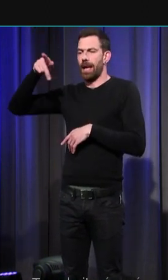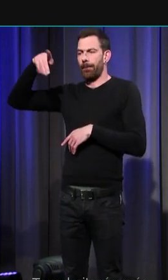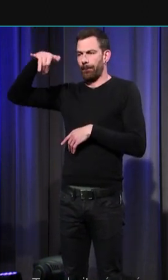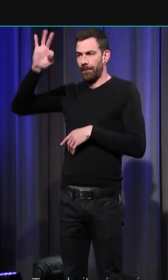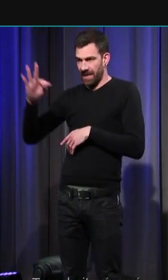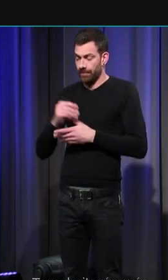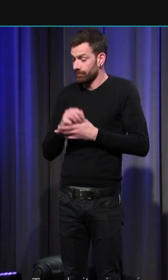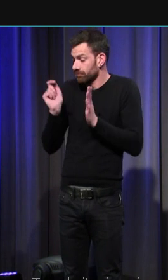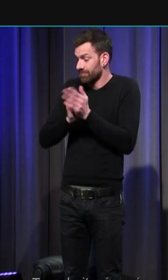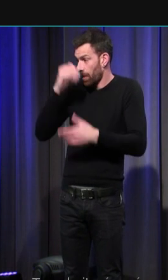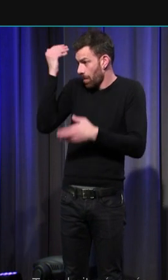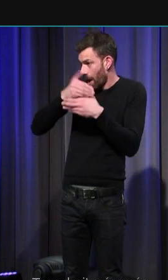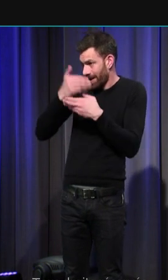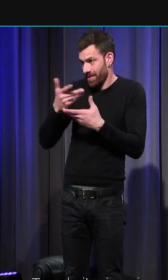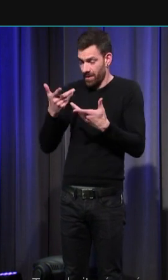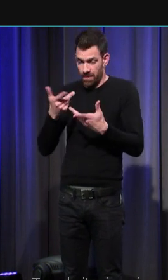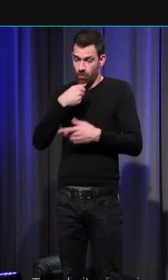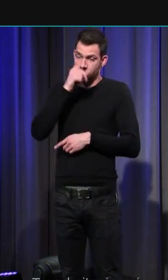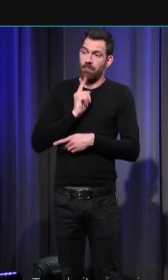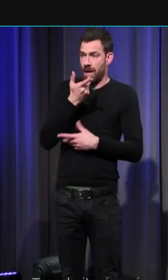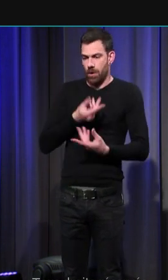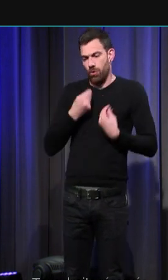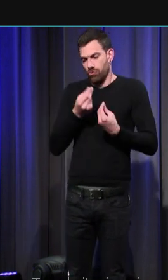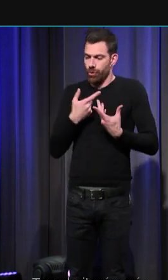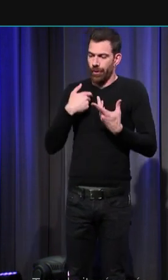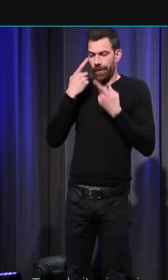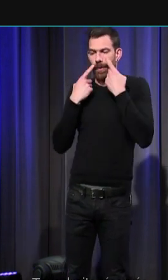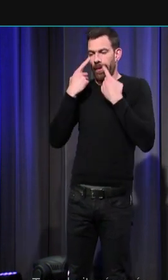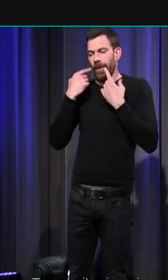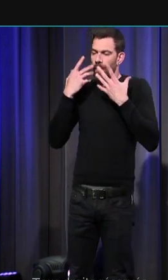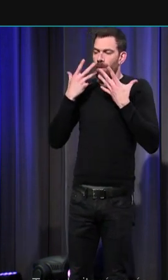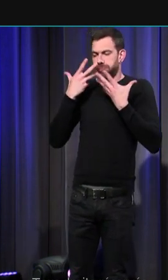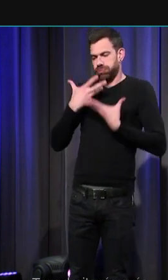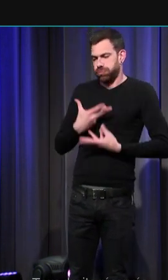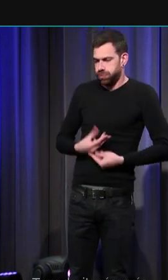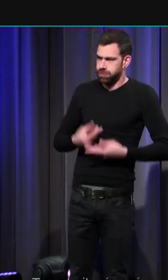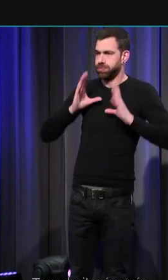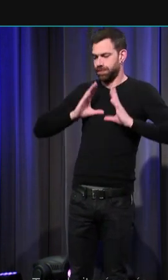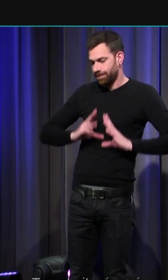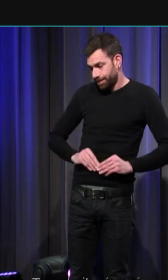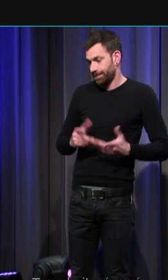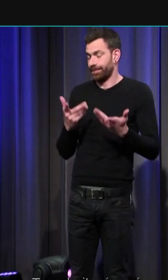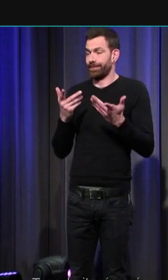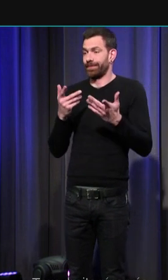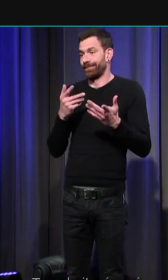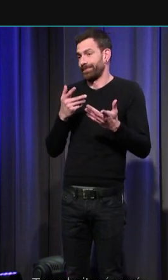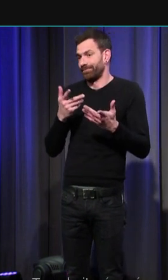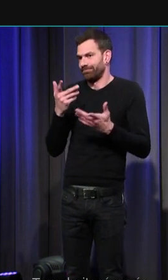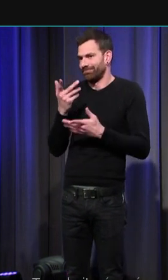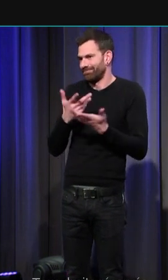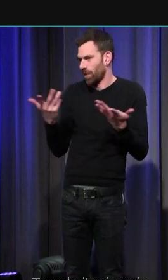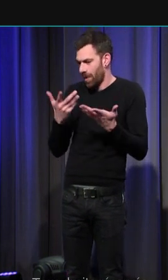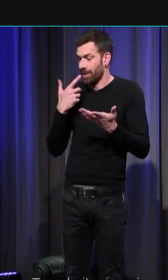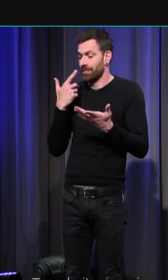inventer pour se consoler pour essayer de trouver un pisalet l'idée que en amenant